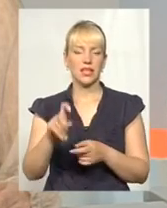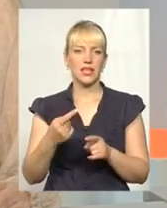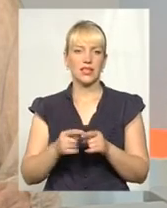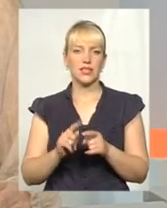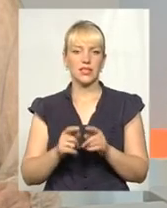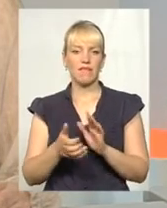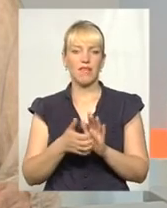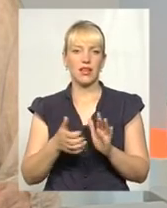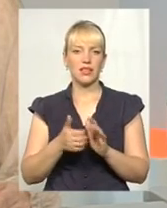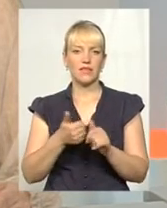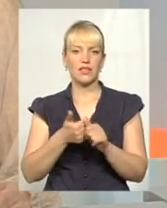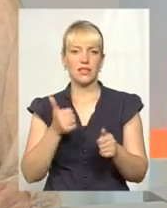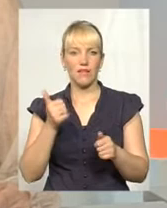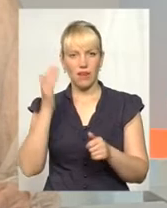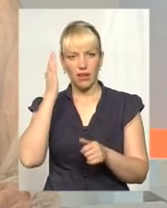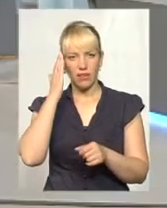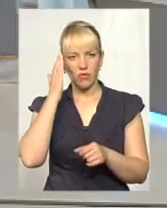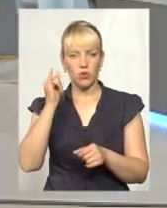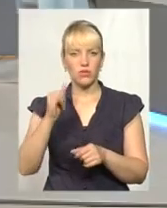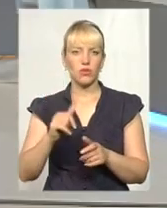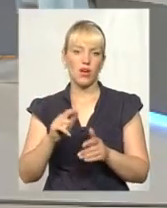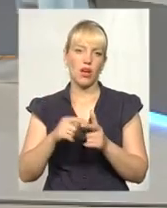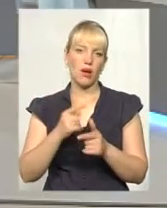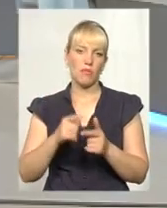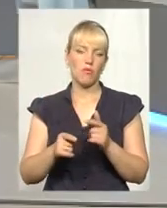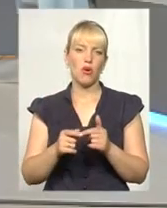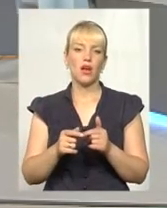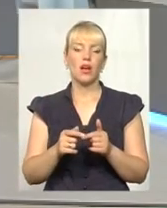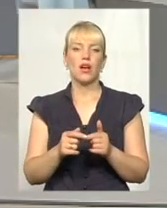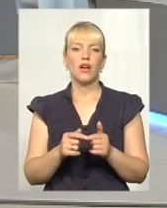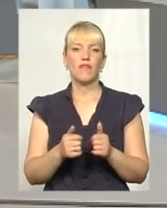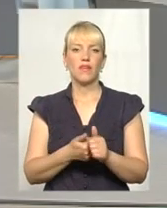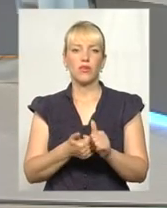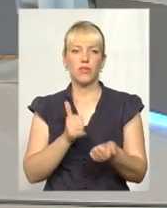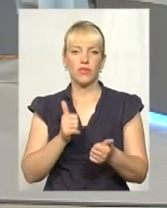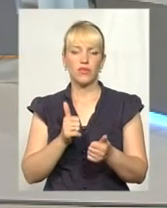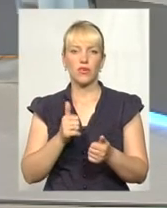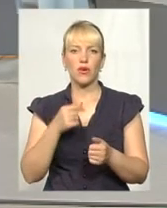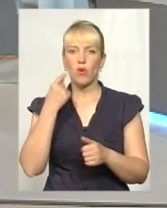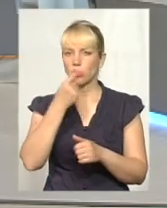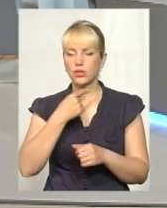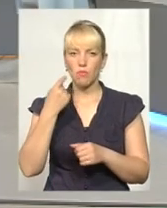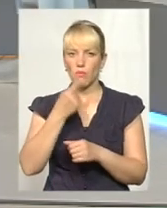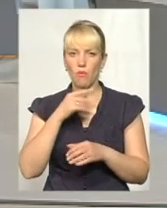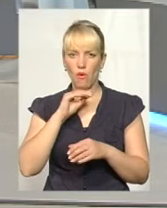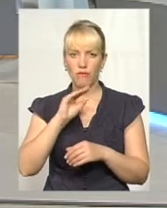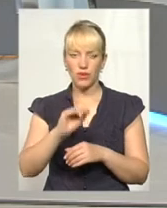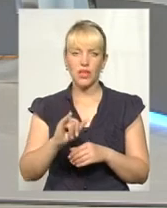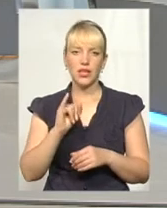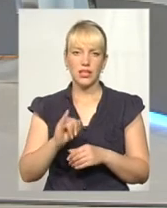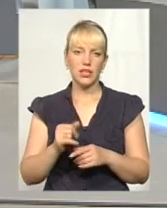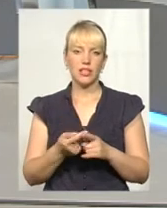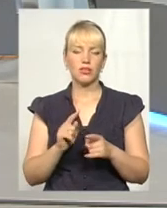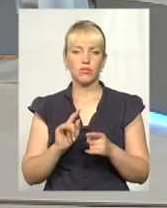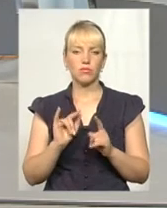відставання в розвитку, вади розумову розвитку легкої середньої важкості. Тому тут